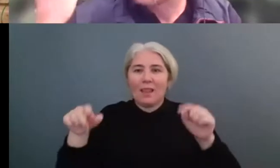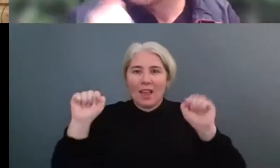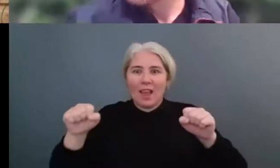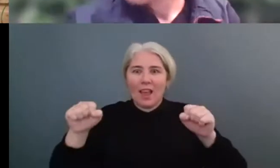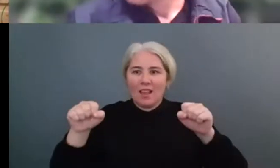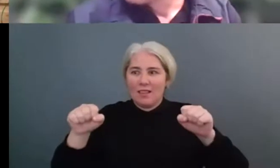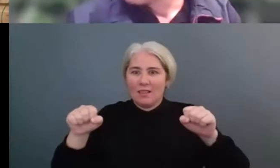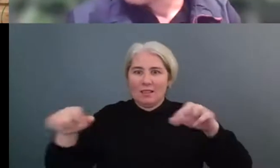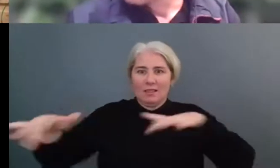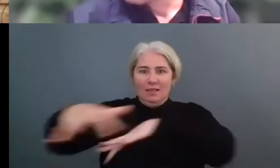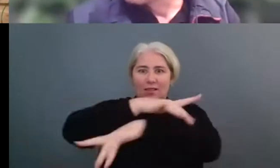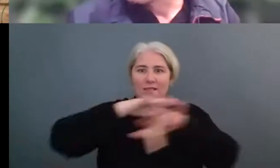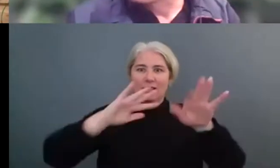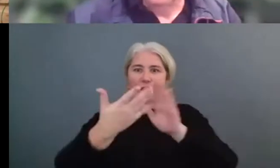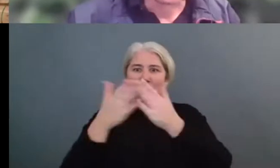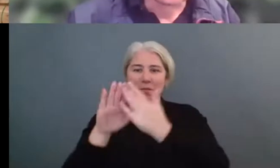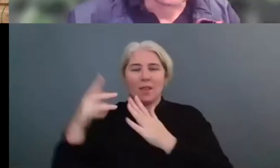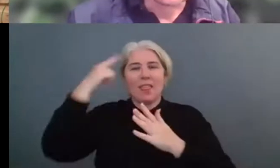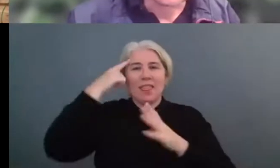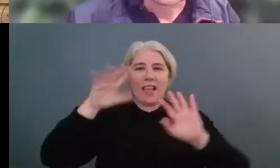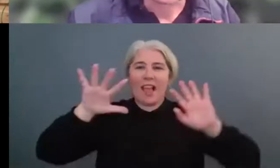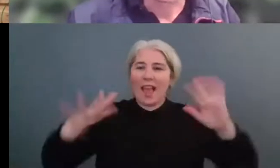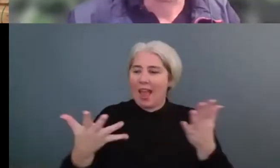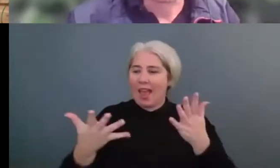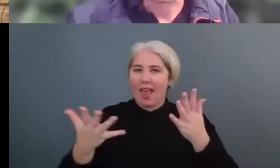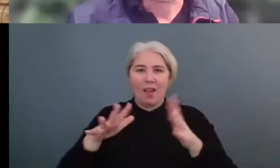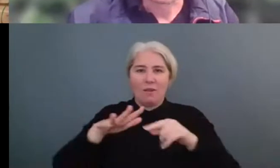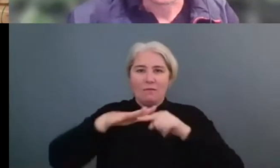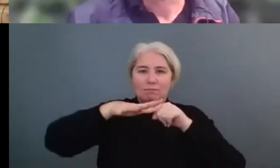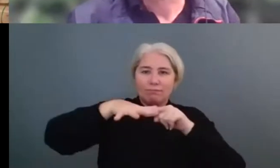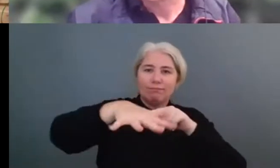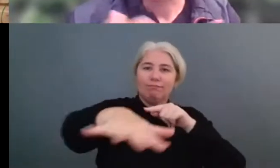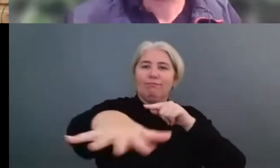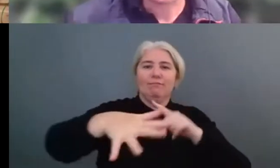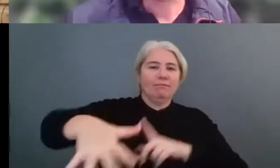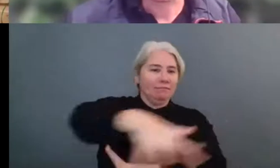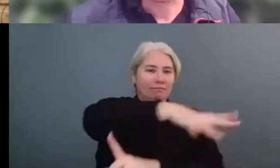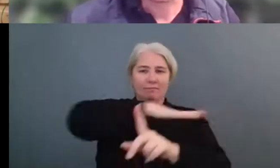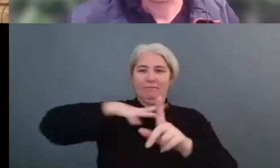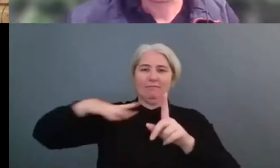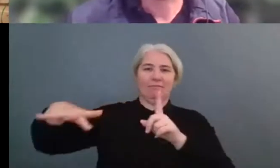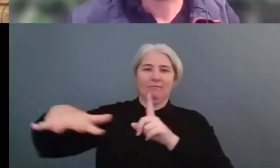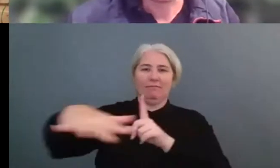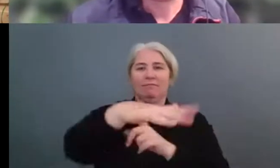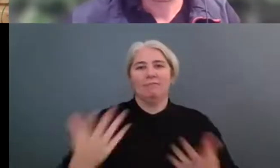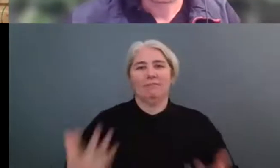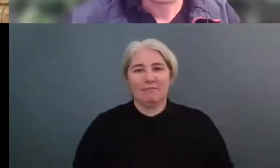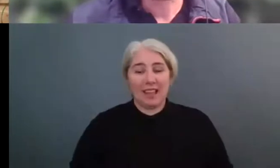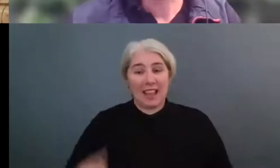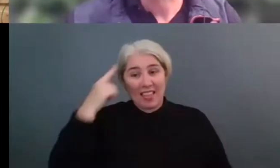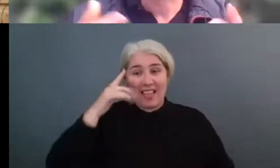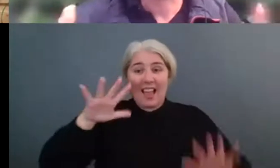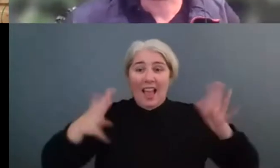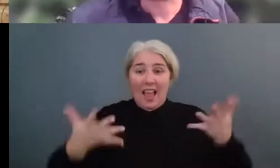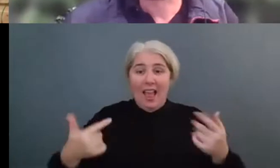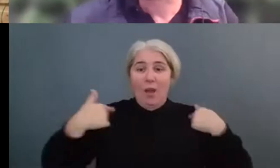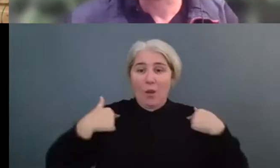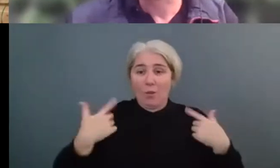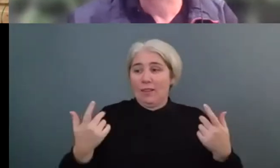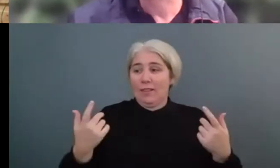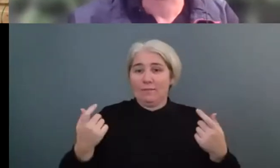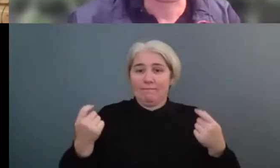une course phare peut dire si vous voulez être qualitatif pour nous il faut